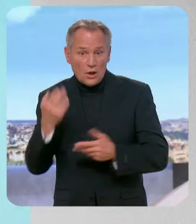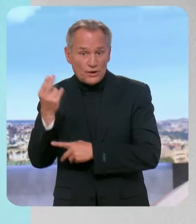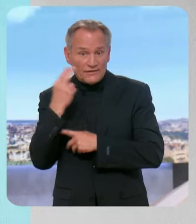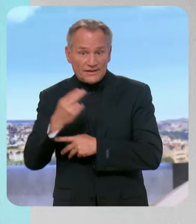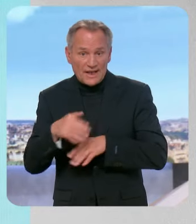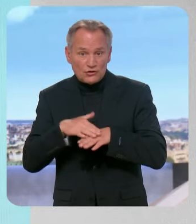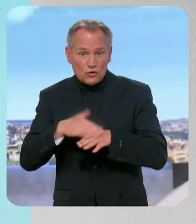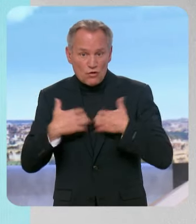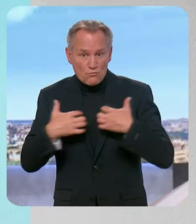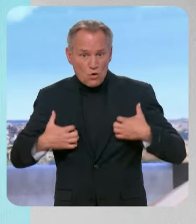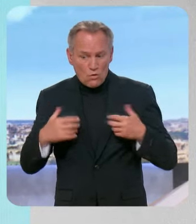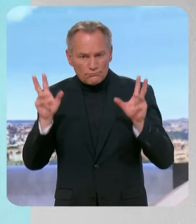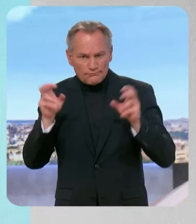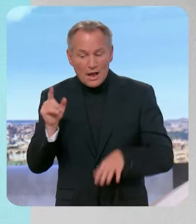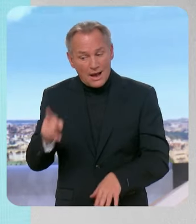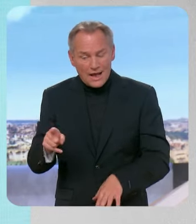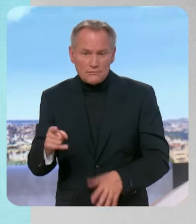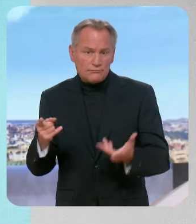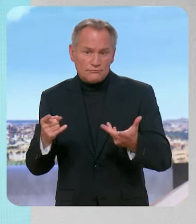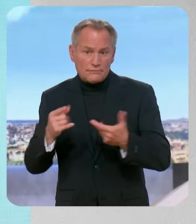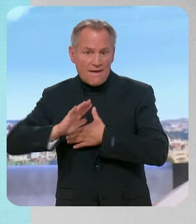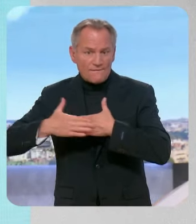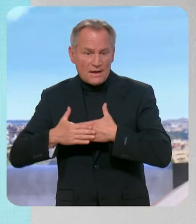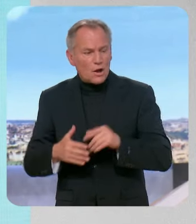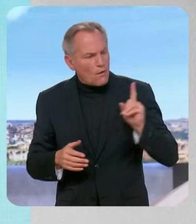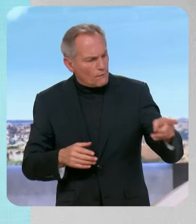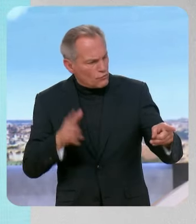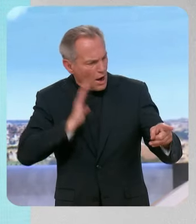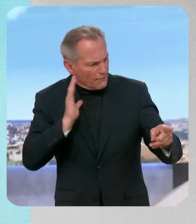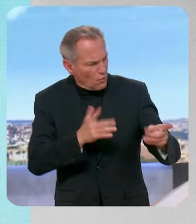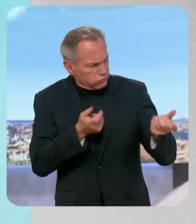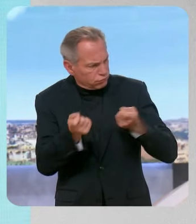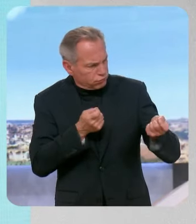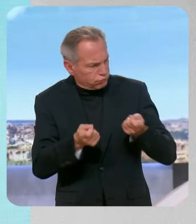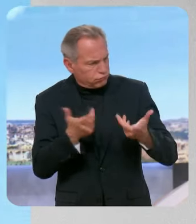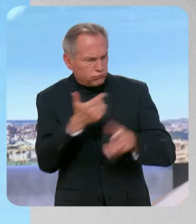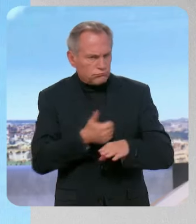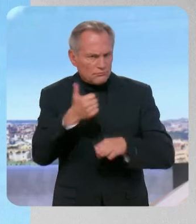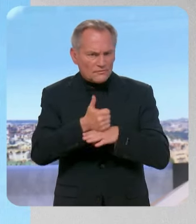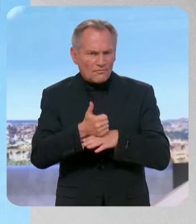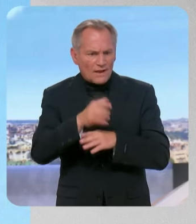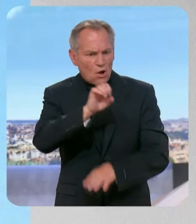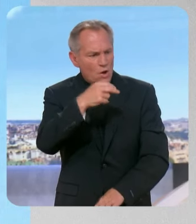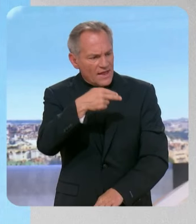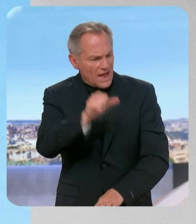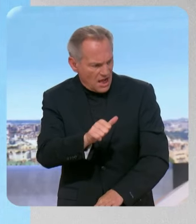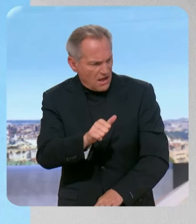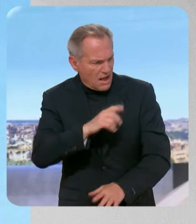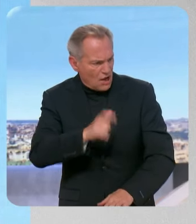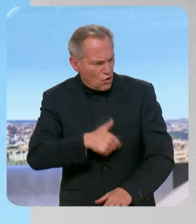pose cette question ? Parce que vous, Madame Noiseau, vous avez dirigé une grande école, vous avez présidé l'ENA, excusez du peu. Et donc,